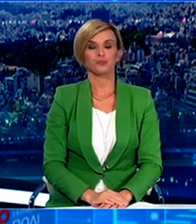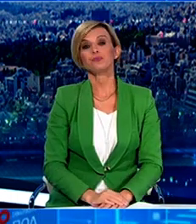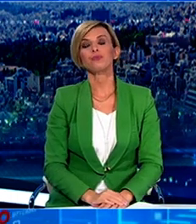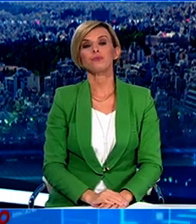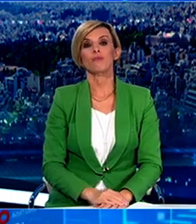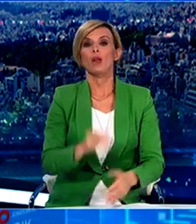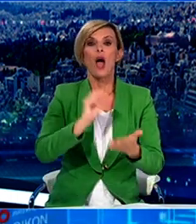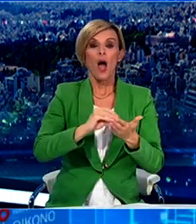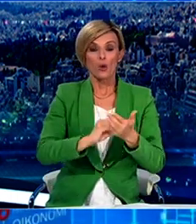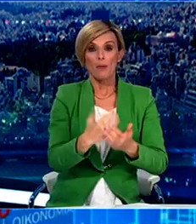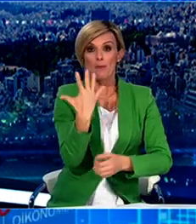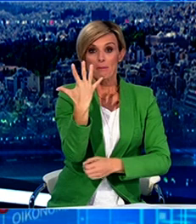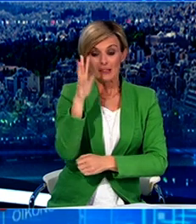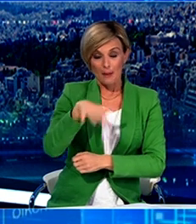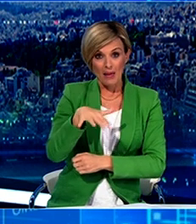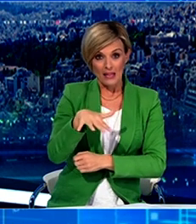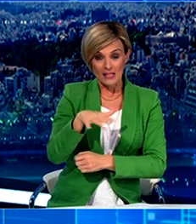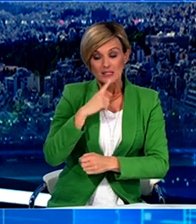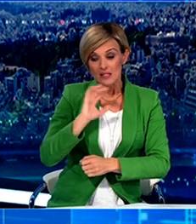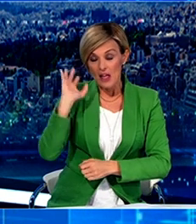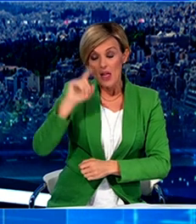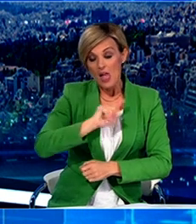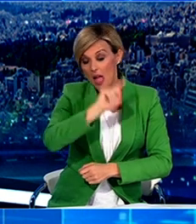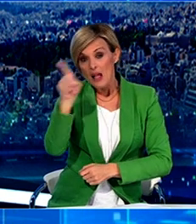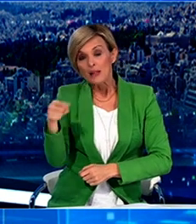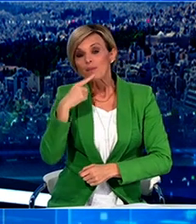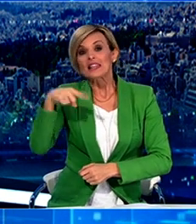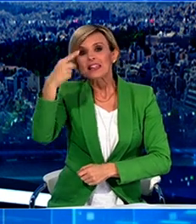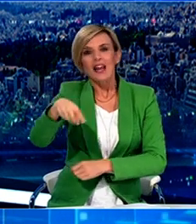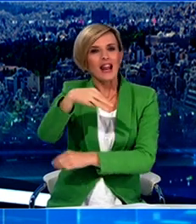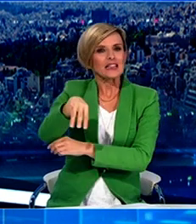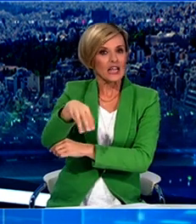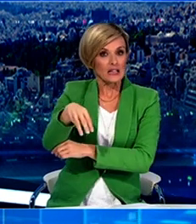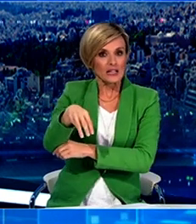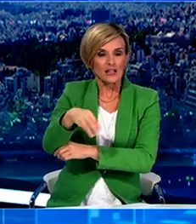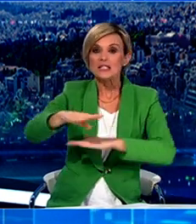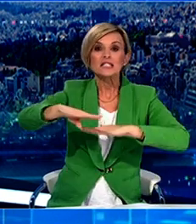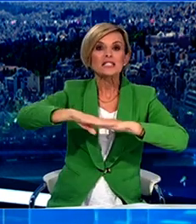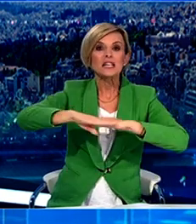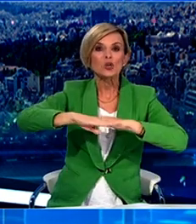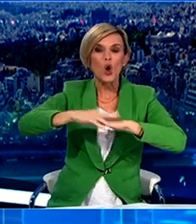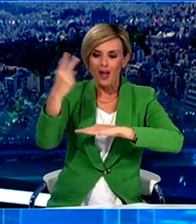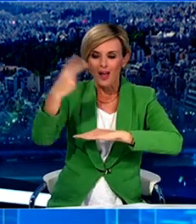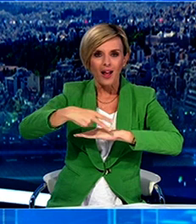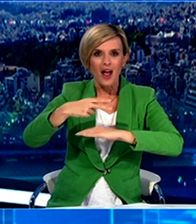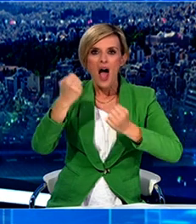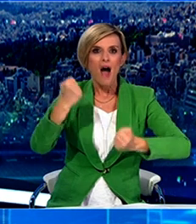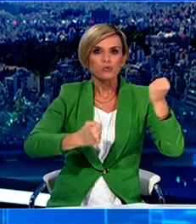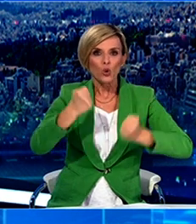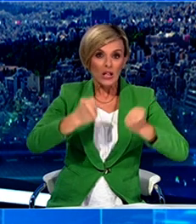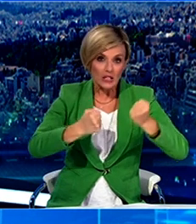ημερών μέχρι και την επόμενη τερίτη για την είσοδο από τα χερσαία σύνορα λόγω του PCR.